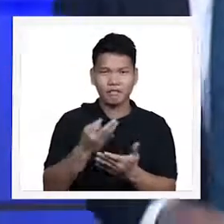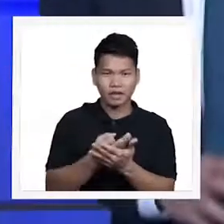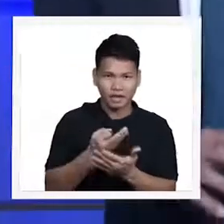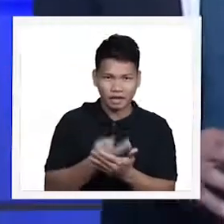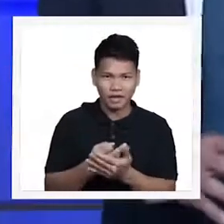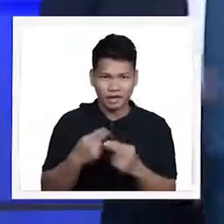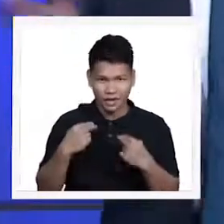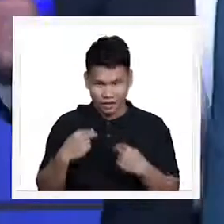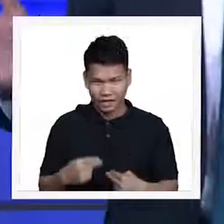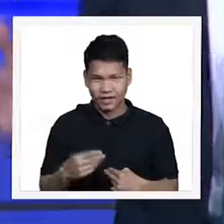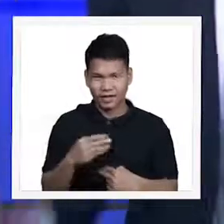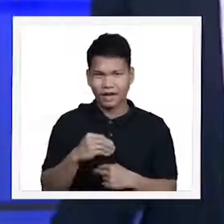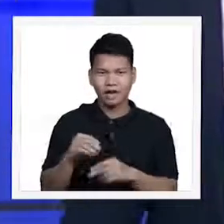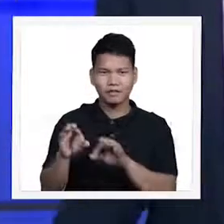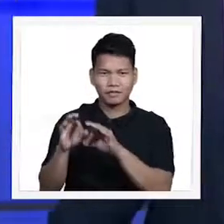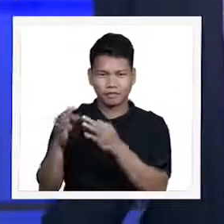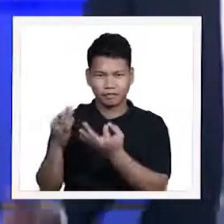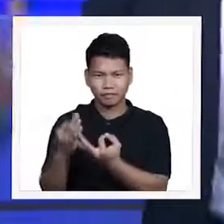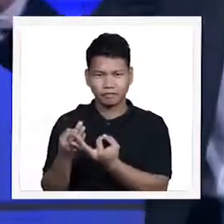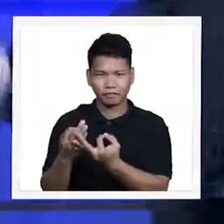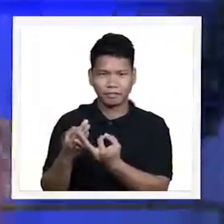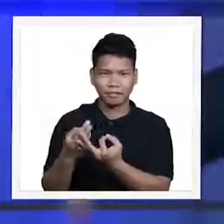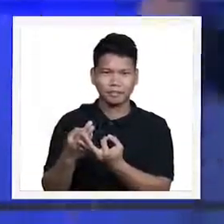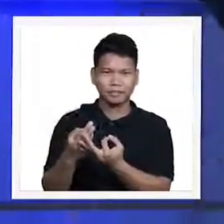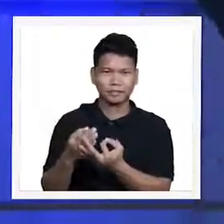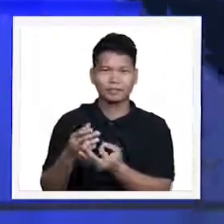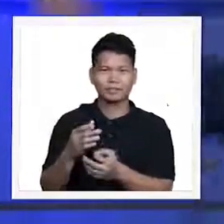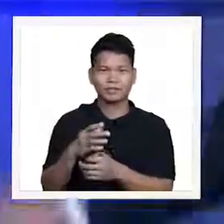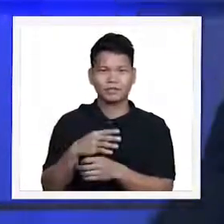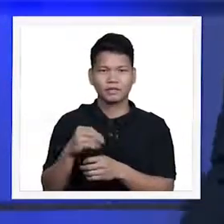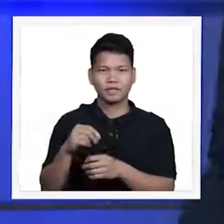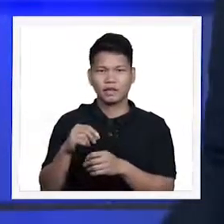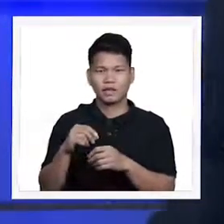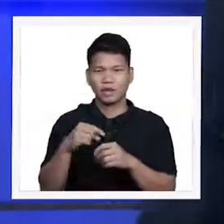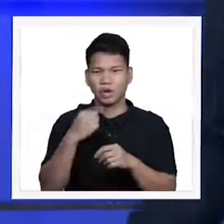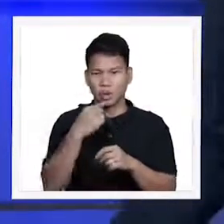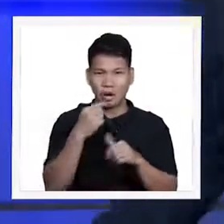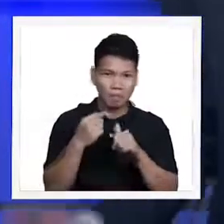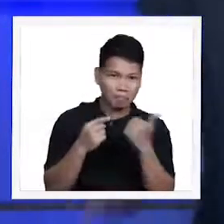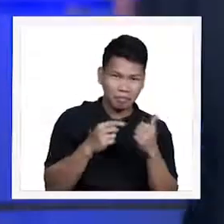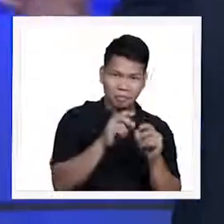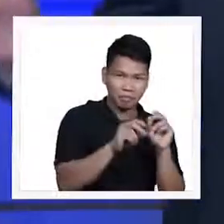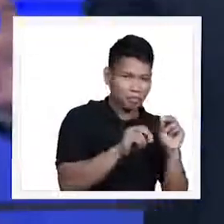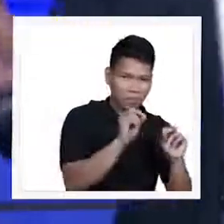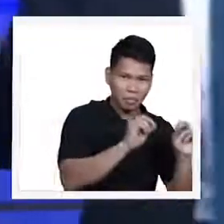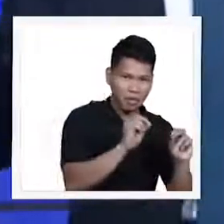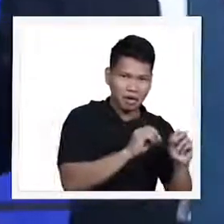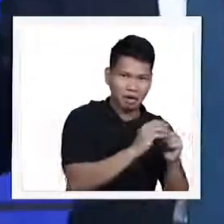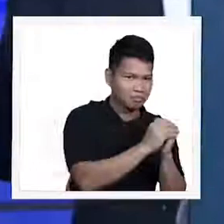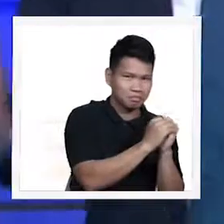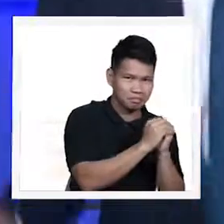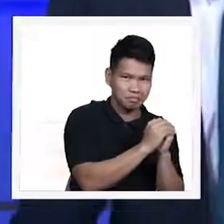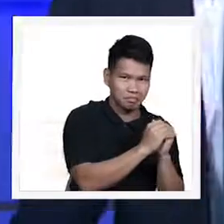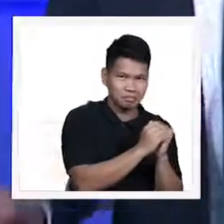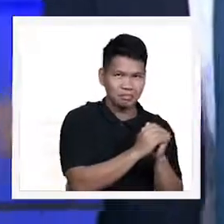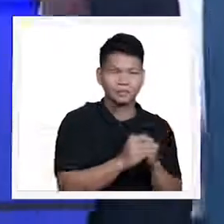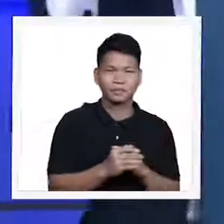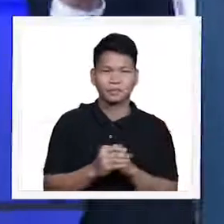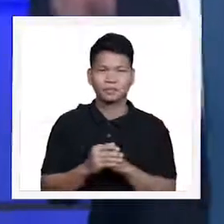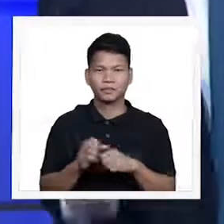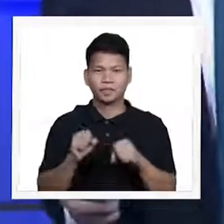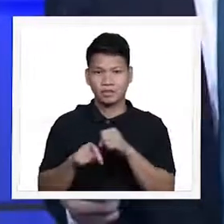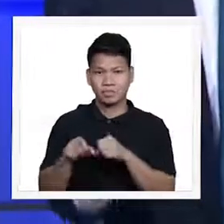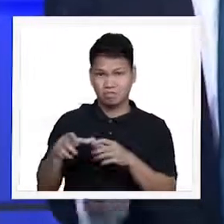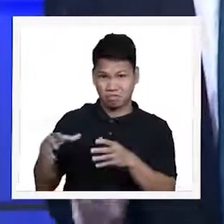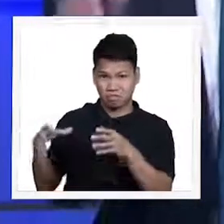other family concern than non-spiritual type. So, makita po sa kanilang pag-aaral na